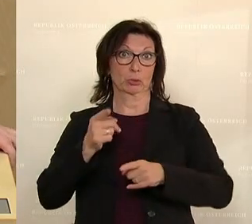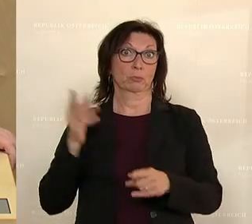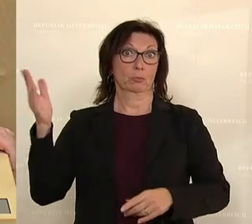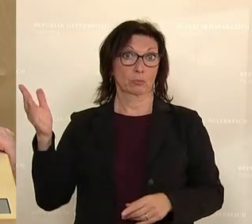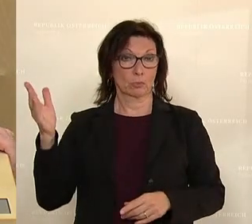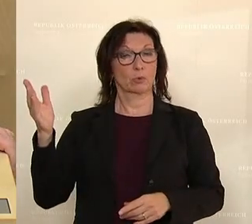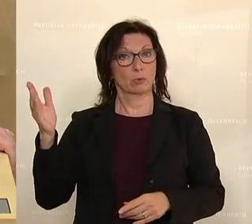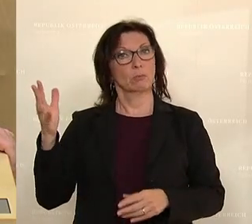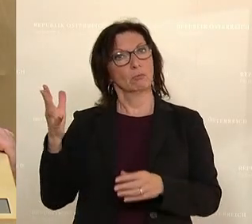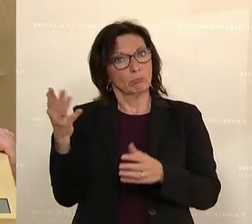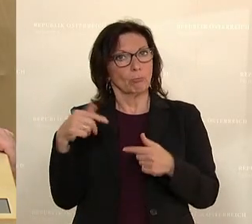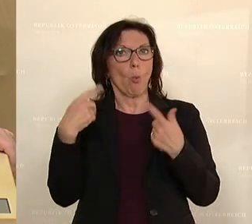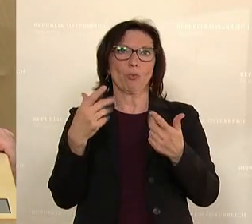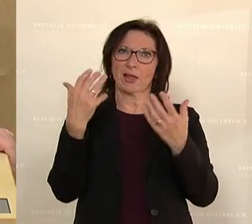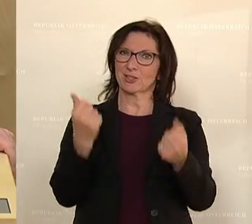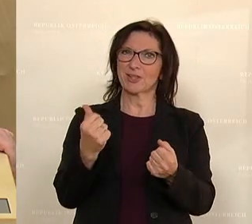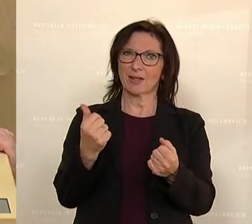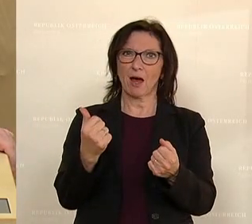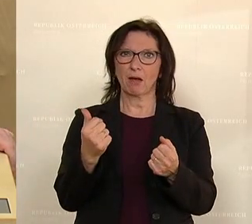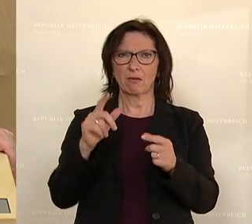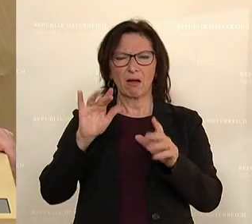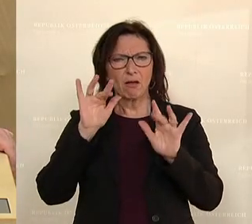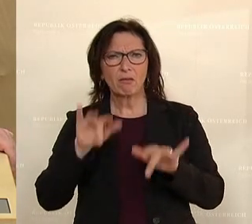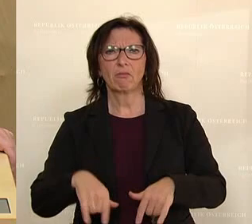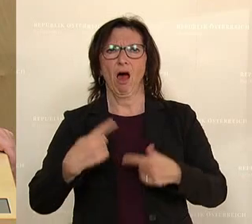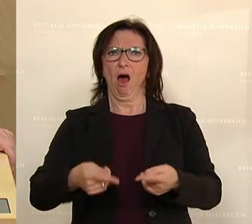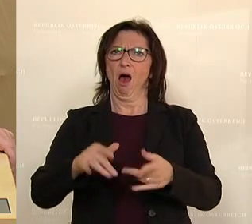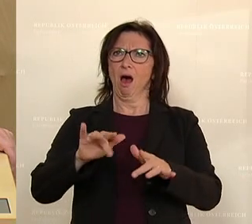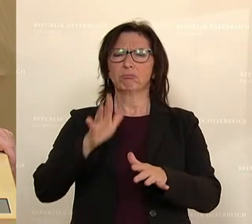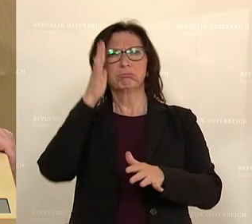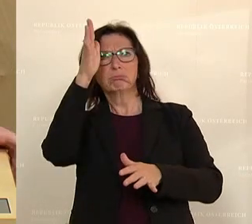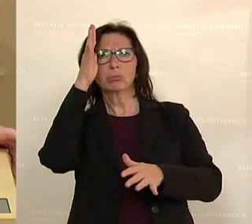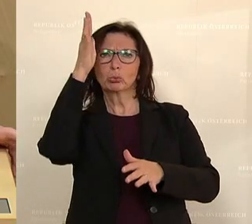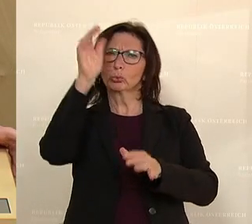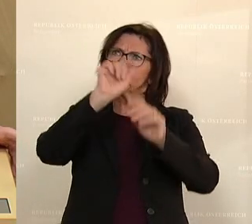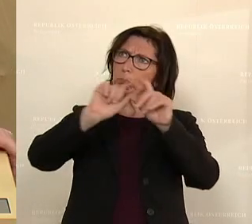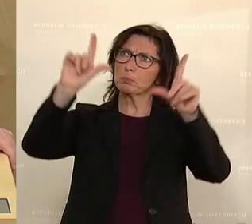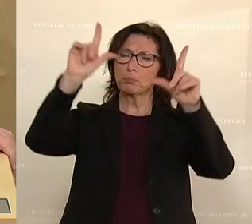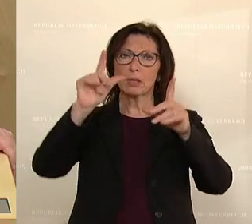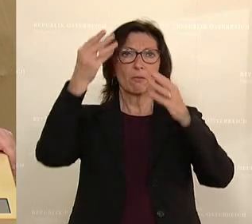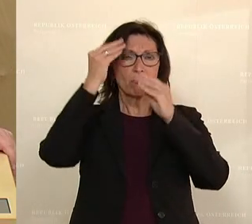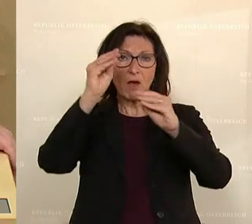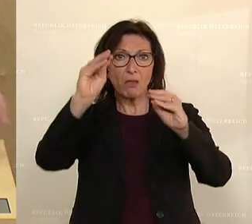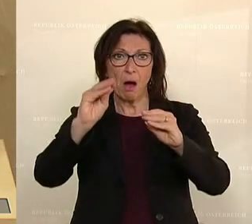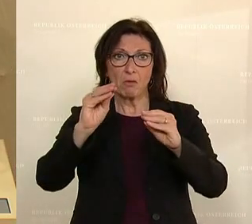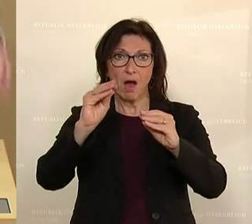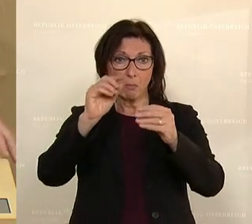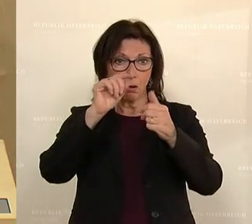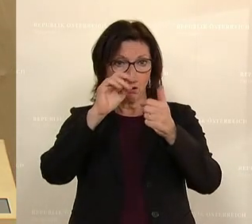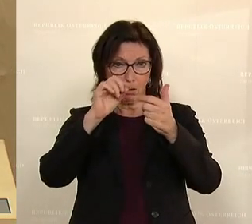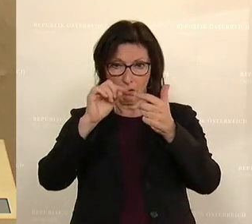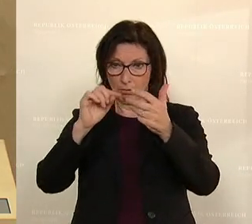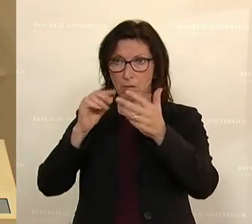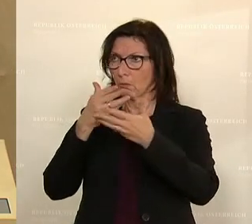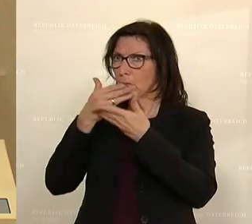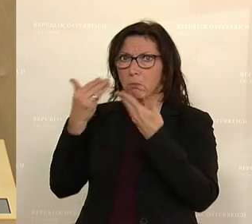Sicherheit schafft, Perspektiven schafft, Vertrauen schafft. Nichts von dem stelle ich hier fest. Da geht